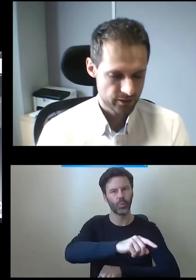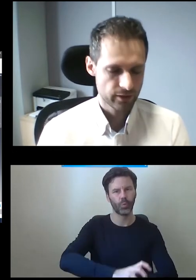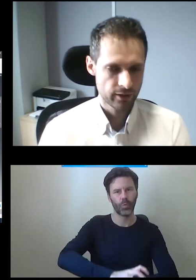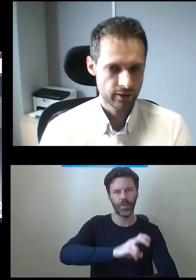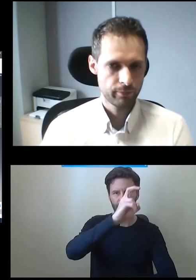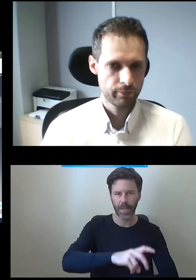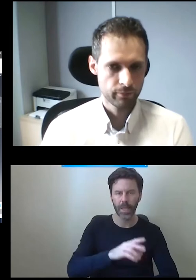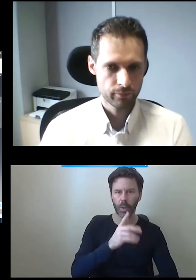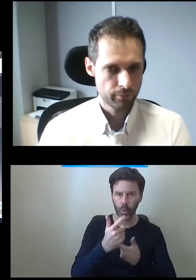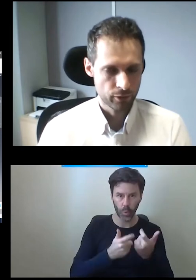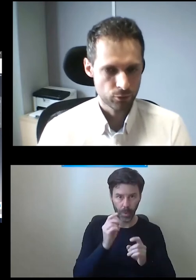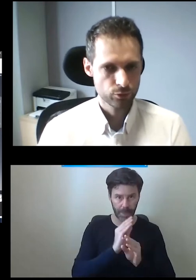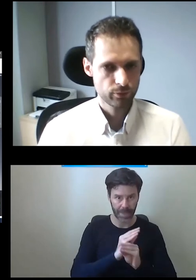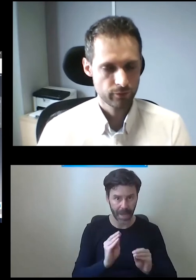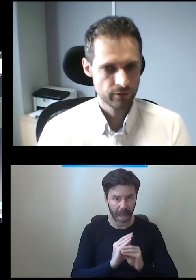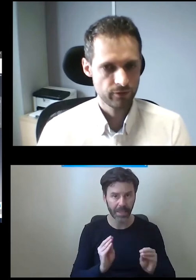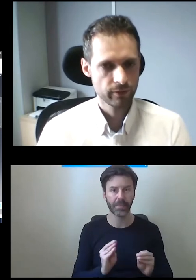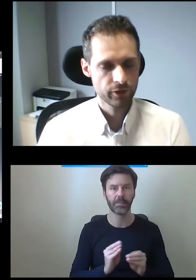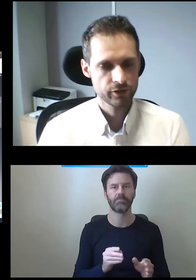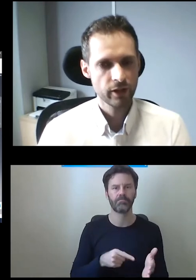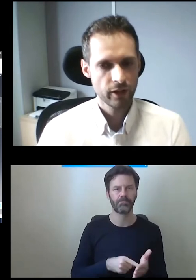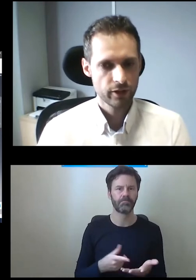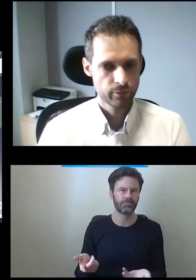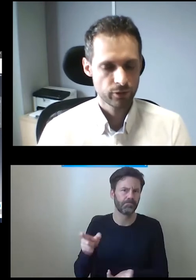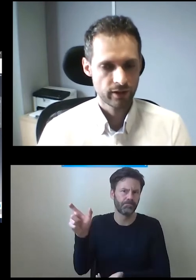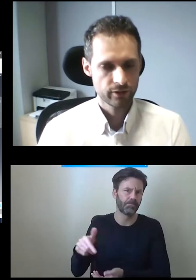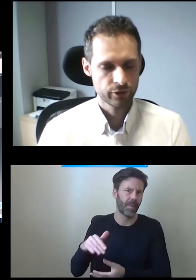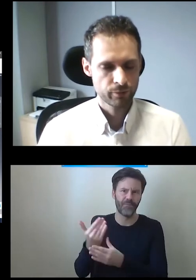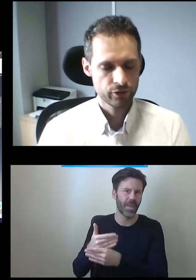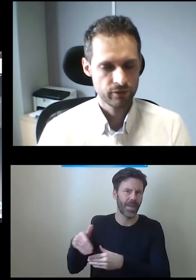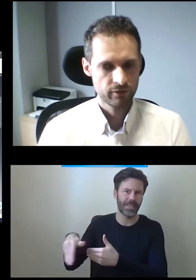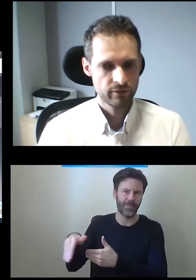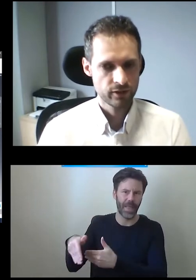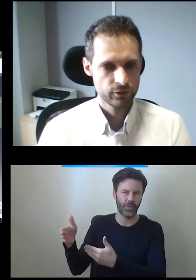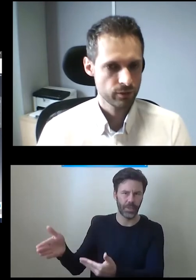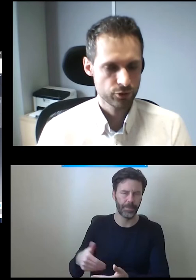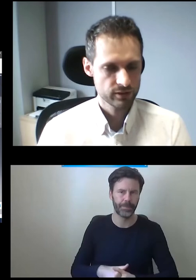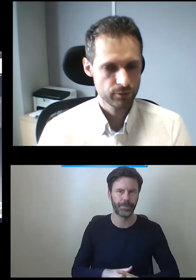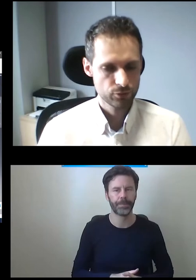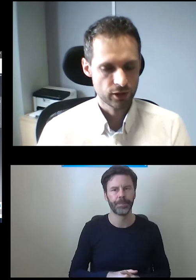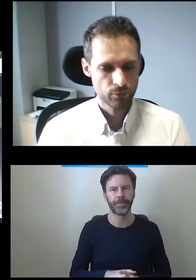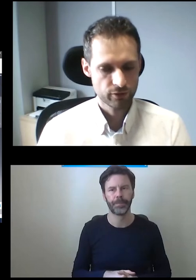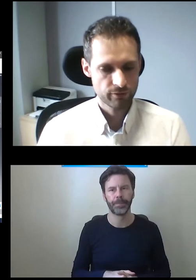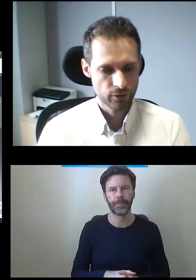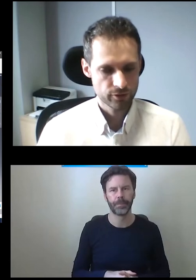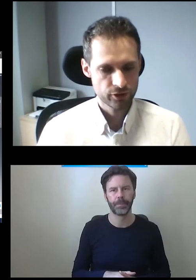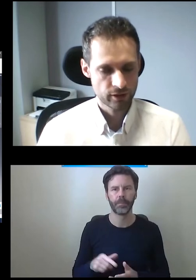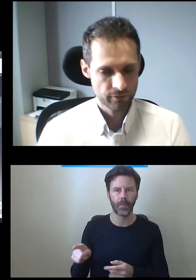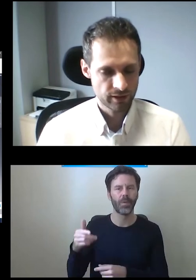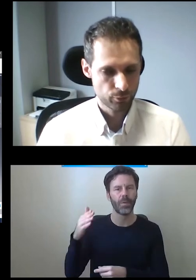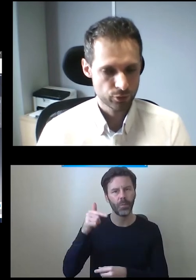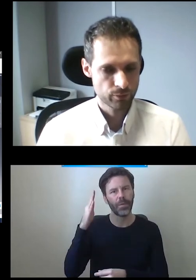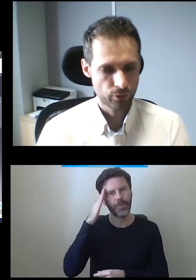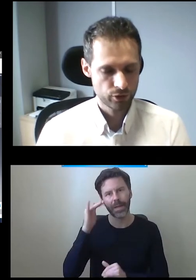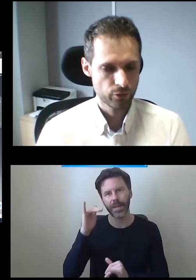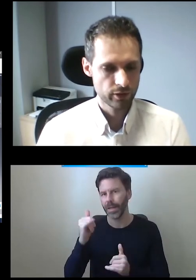trening paru osób w tej firmie właśnie, żeby ona, żeby oni wiedzieli, co się może zepsuć, jak to może wyglądać i się ta